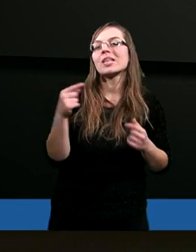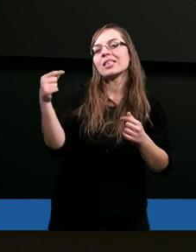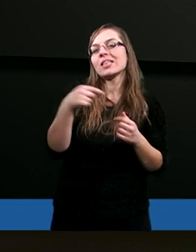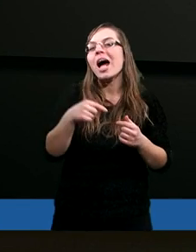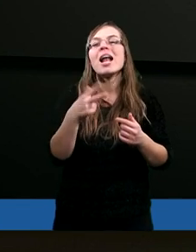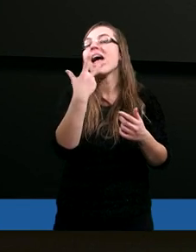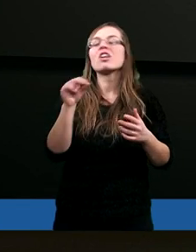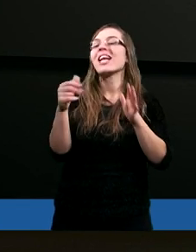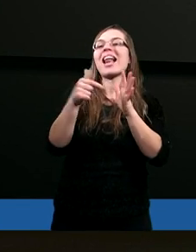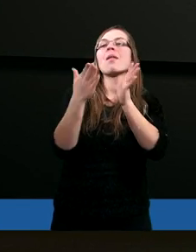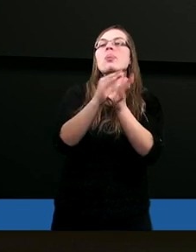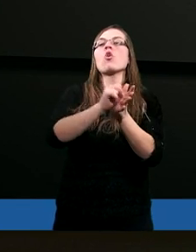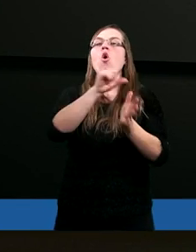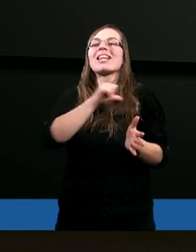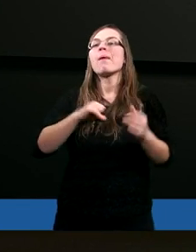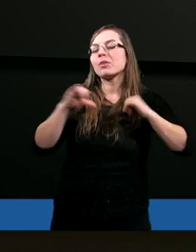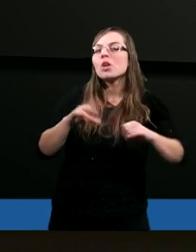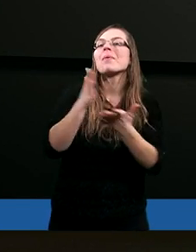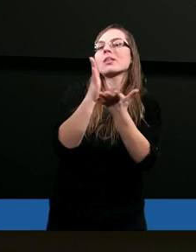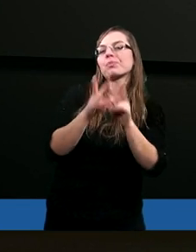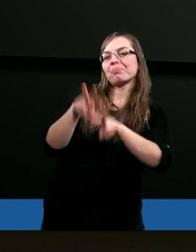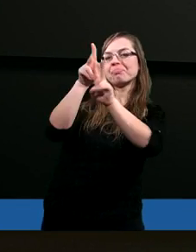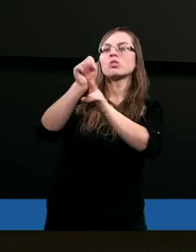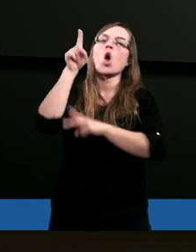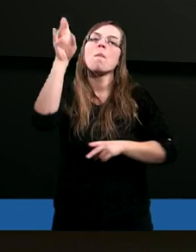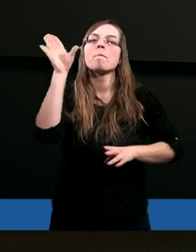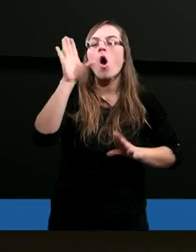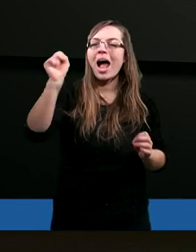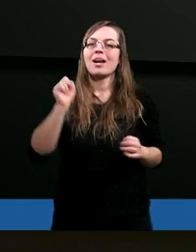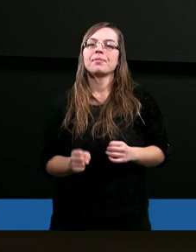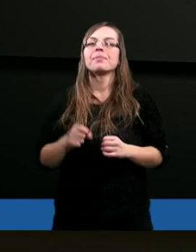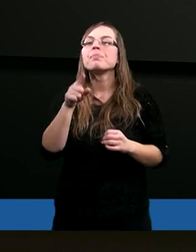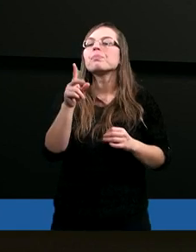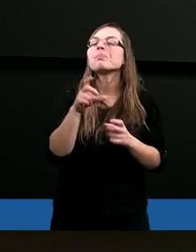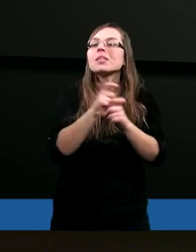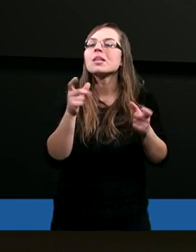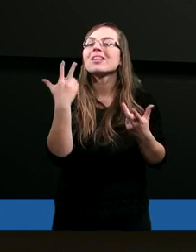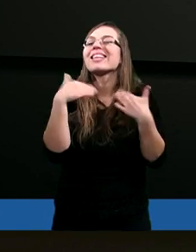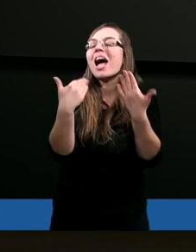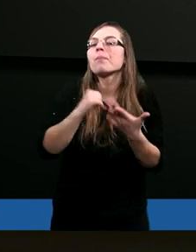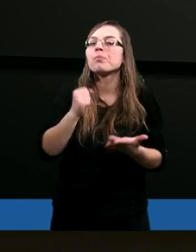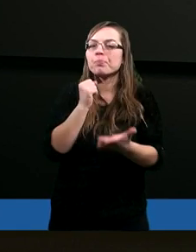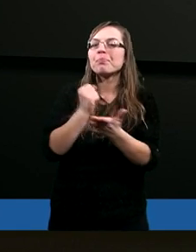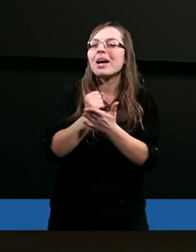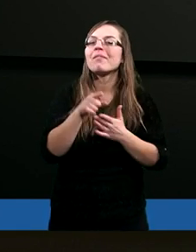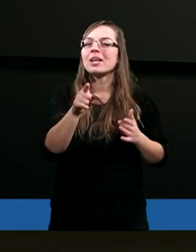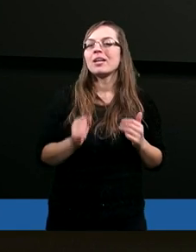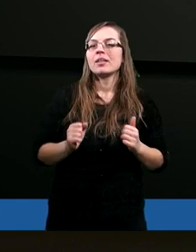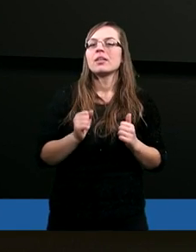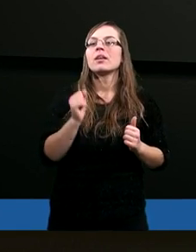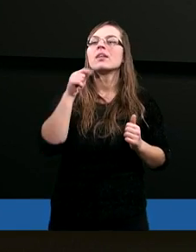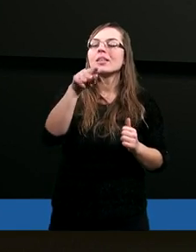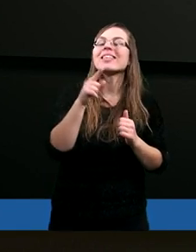sami do siebie. Miałem kłopot z paleniem papierosów i tak pomyślałem sobie myśląc jeszcze